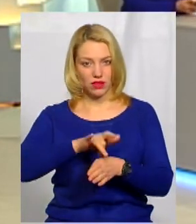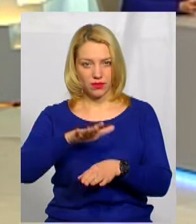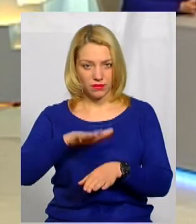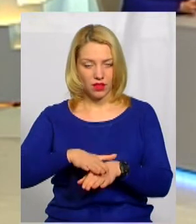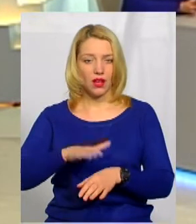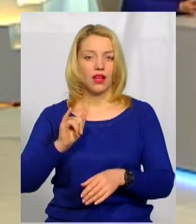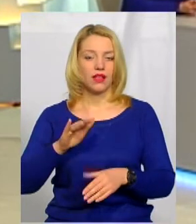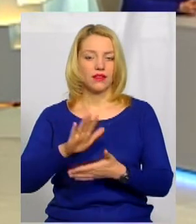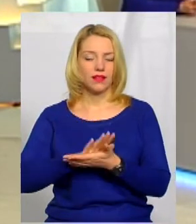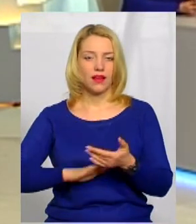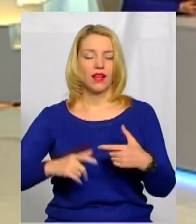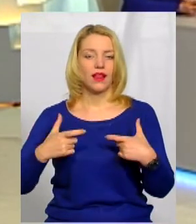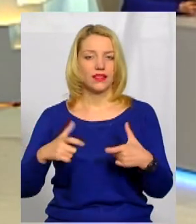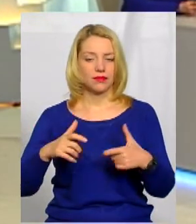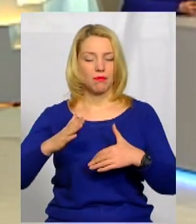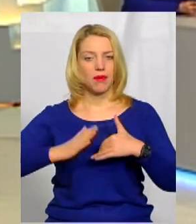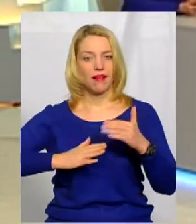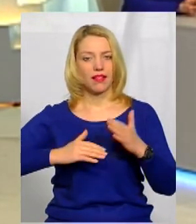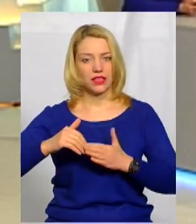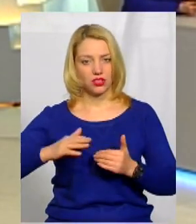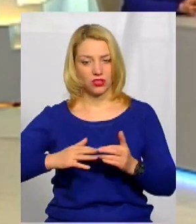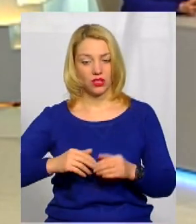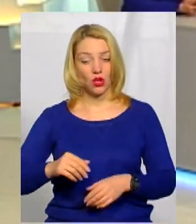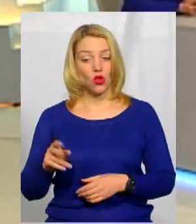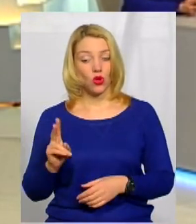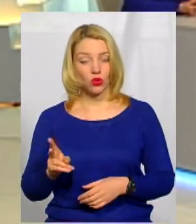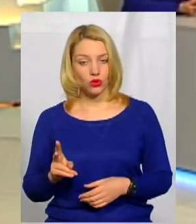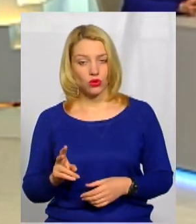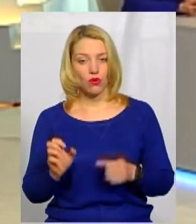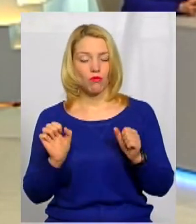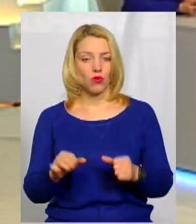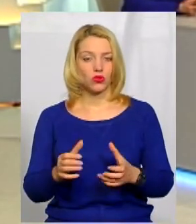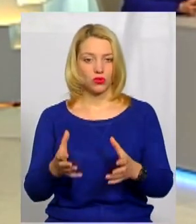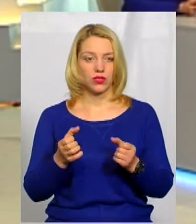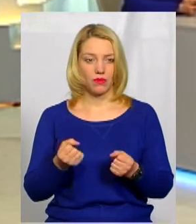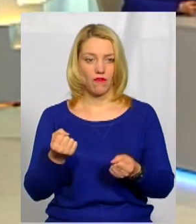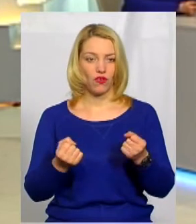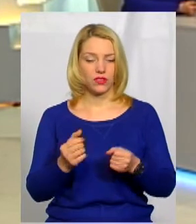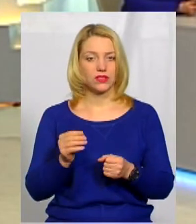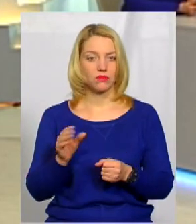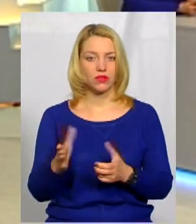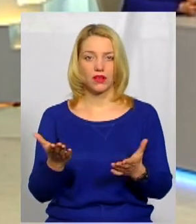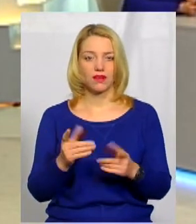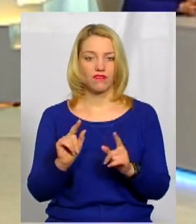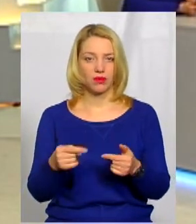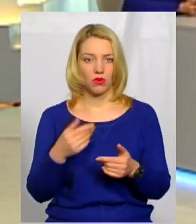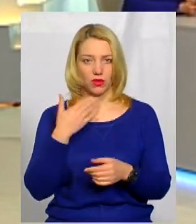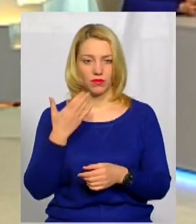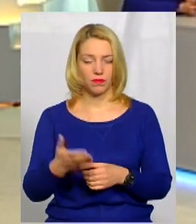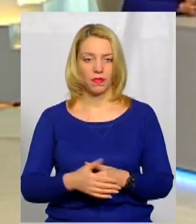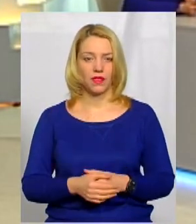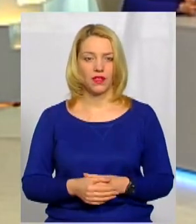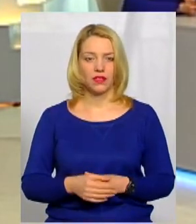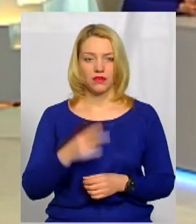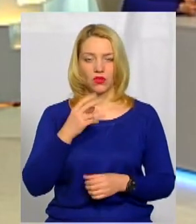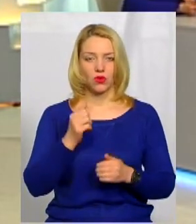практичний іспит. Загалом, хто теоретично може отримати водійське поспічення? Які вимоги? Ну,